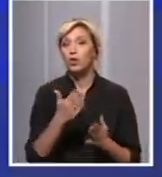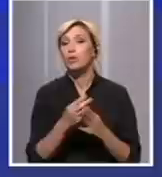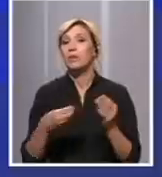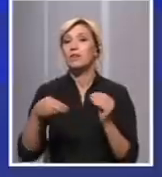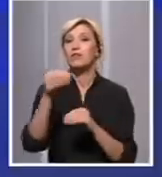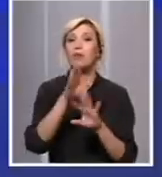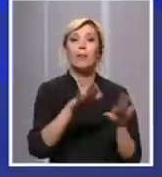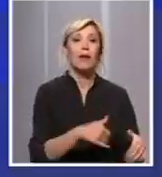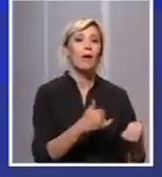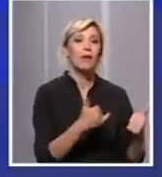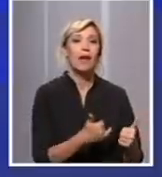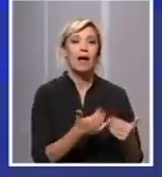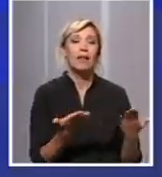danas.